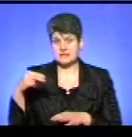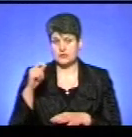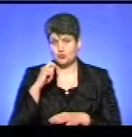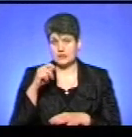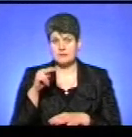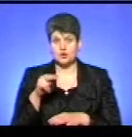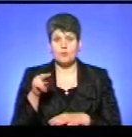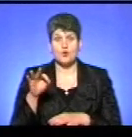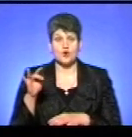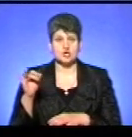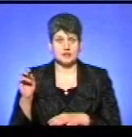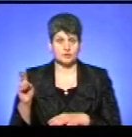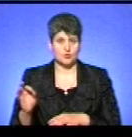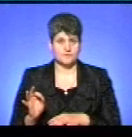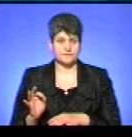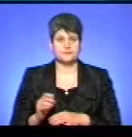Порошенко. Дивимося коментар.